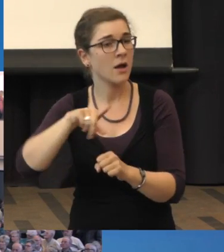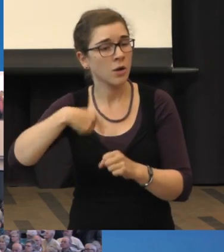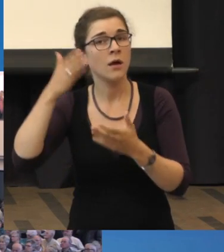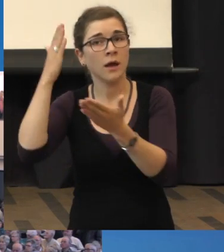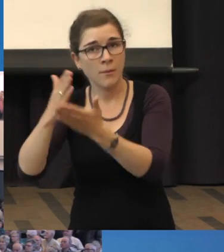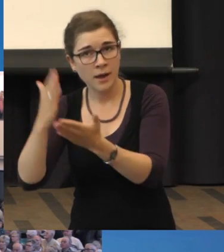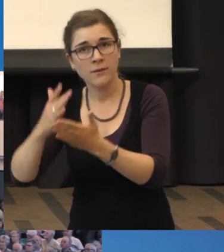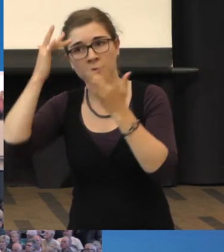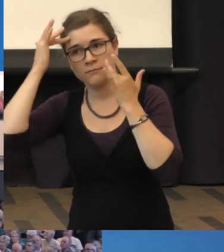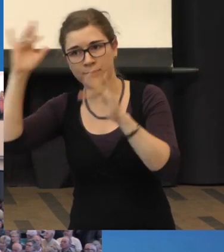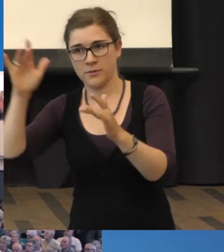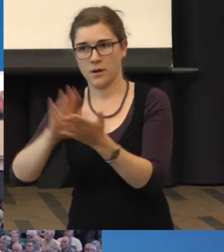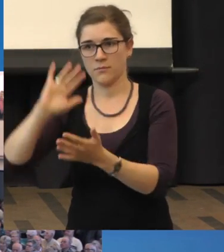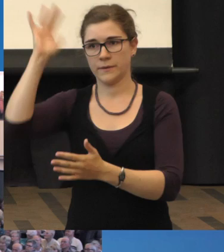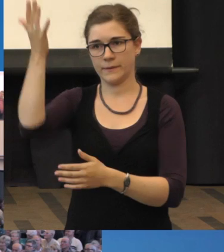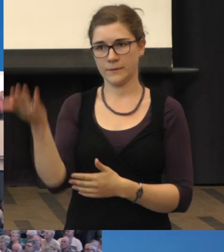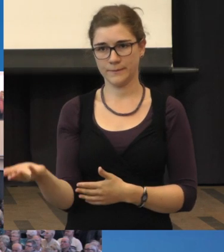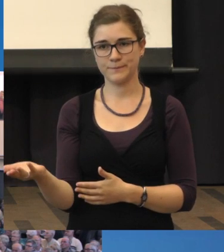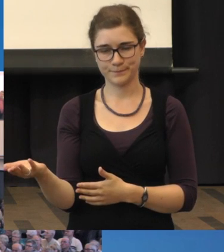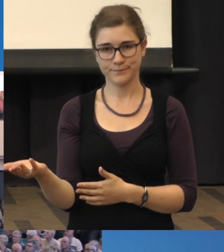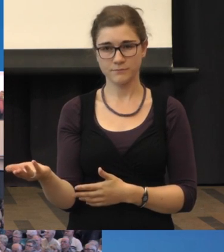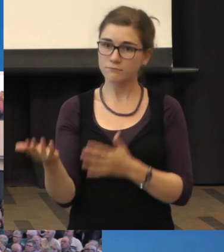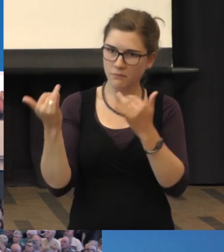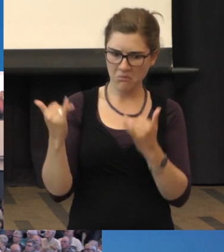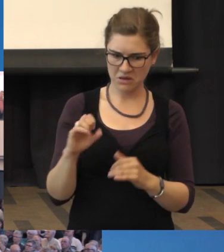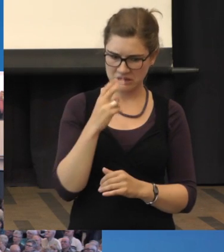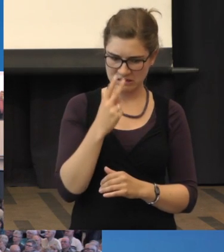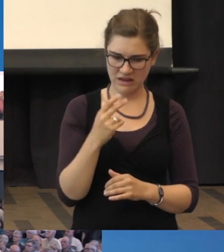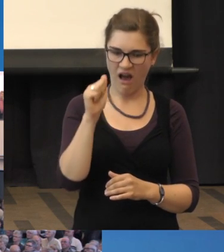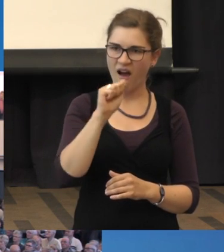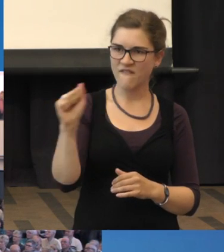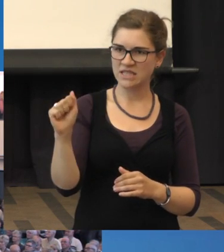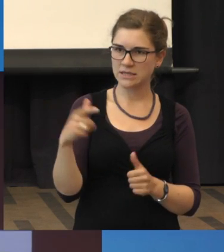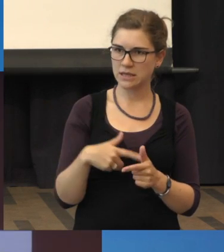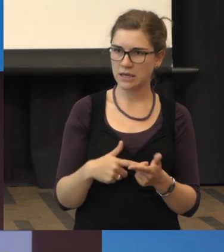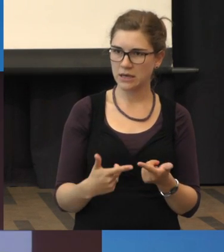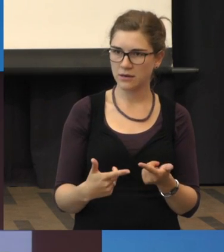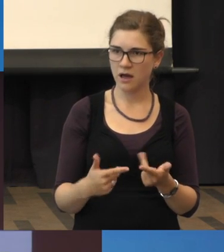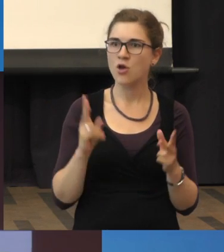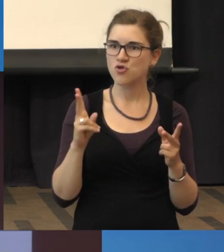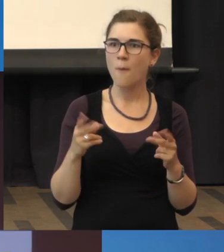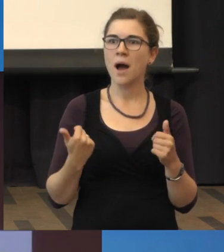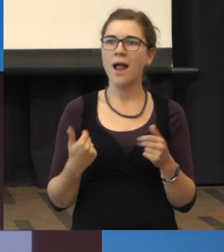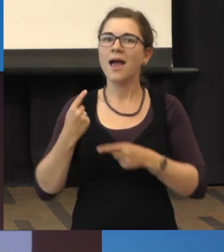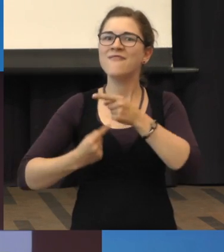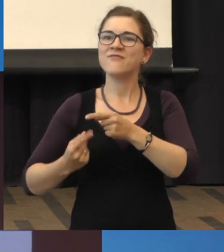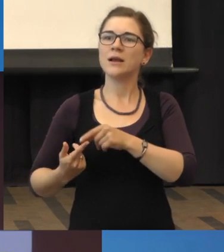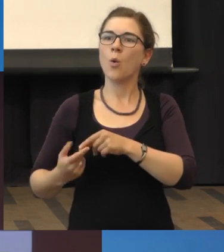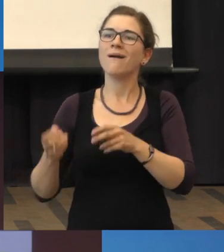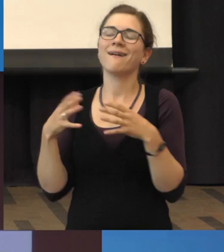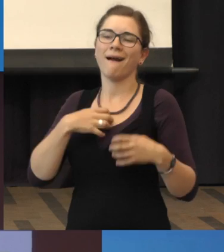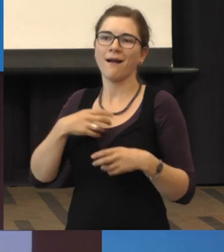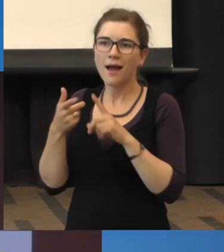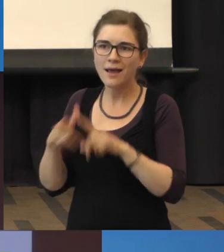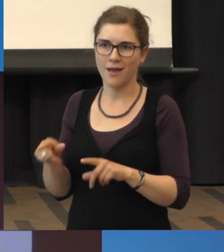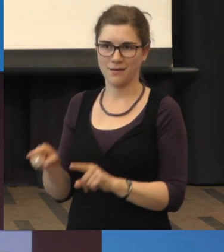Medikament zugelassen ist. So und jetzt zeigt sich nun, dass das Avastin, was ja für was anderes entwickelt worden ist, genauso